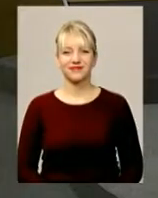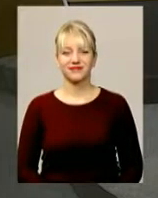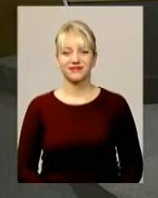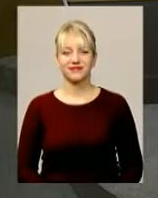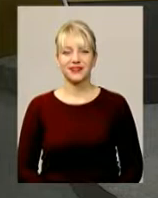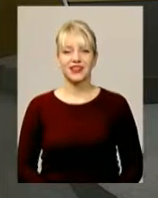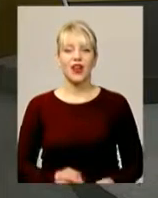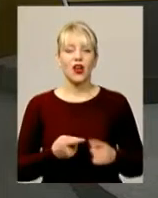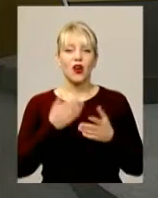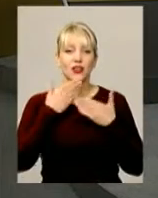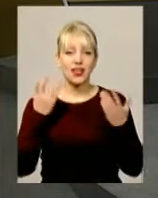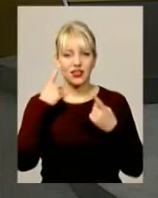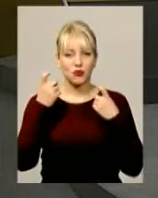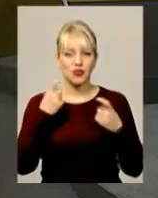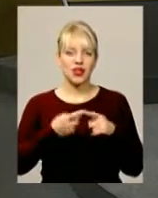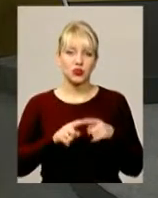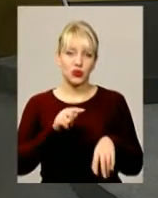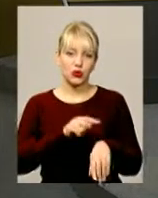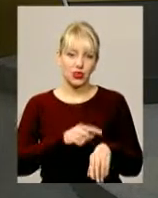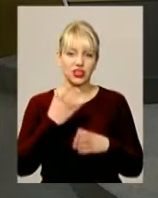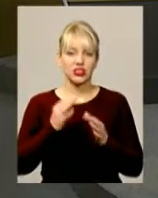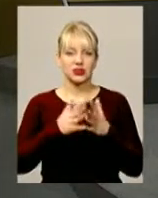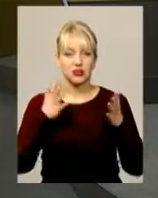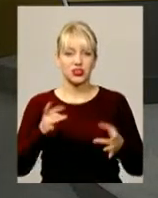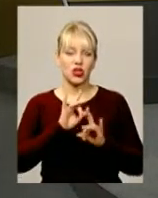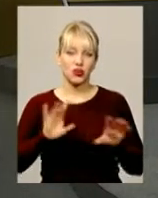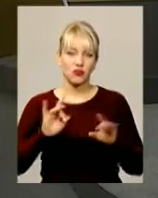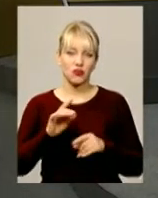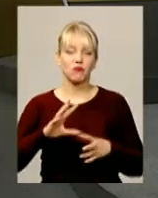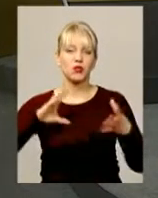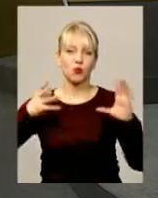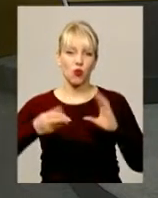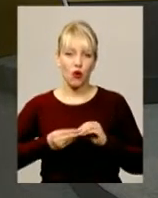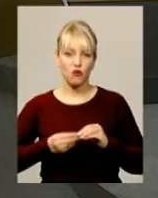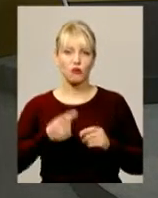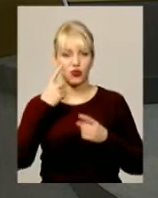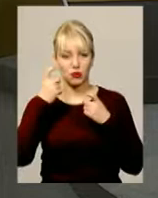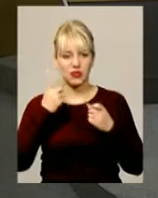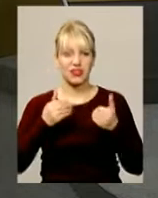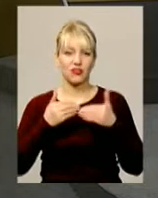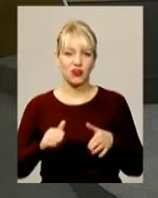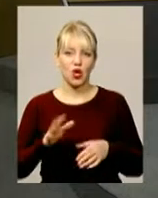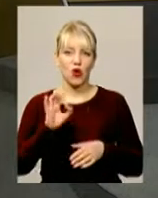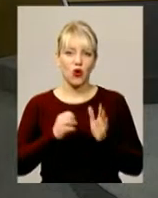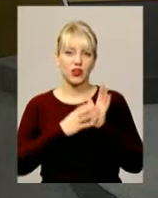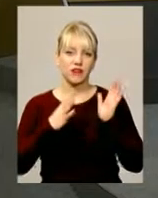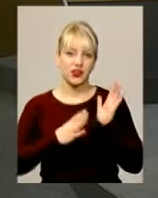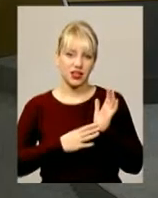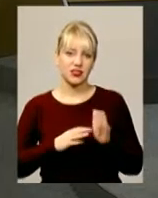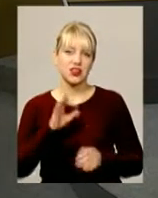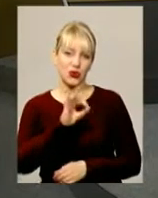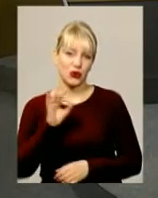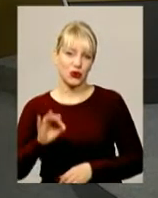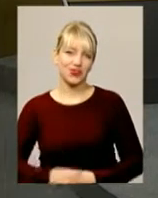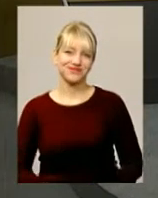Це остання інформація на цю годину. Ще більше розповімо вам в підсумковому інформаційному випуску о 19.00.